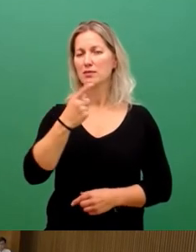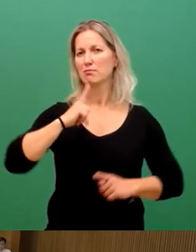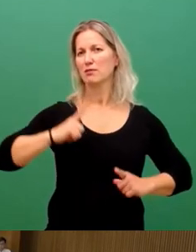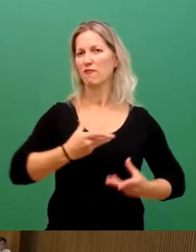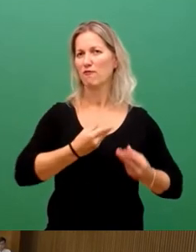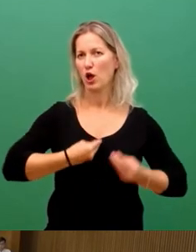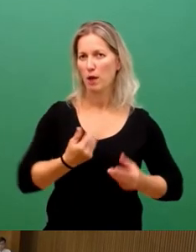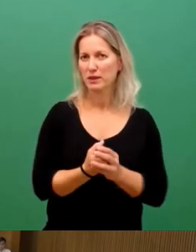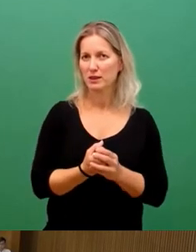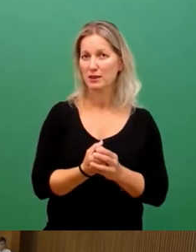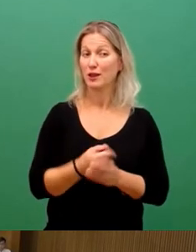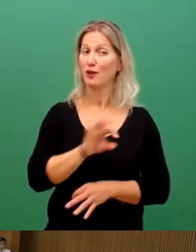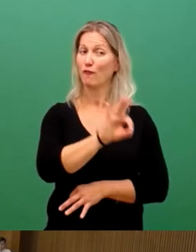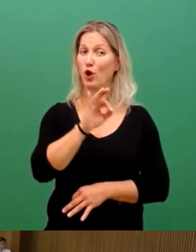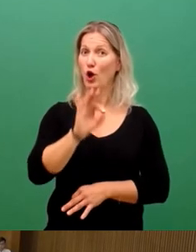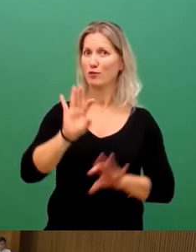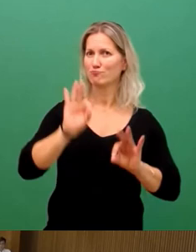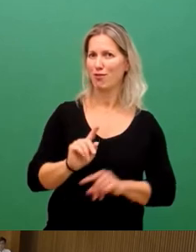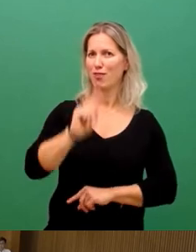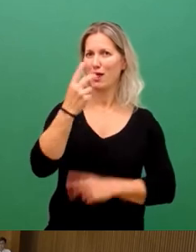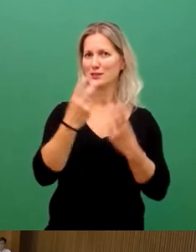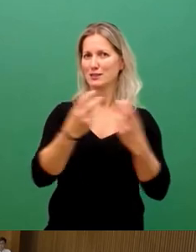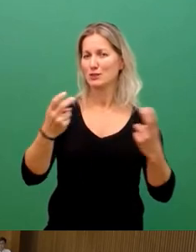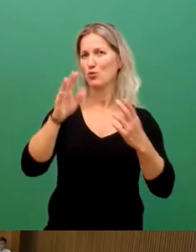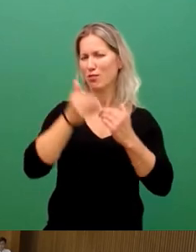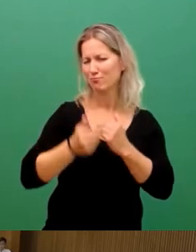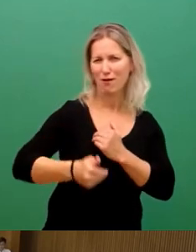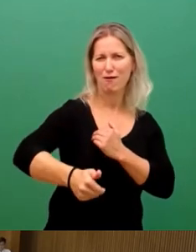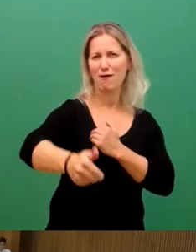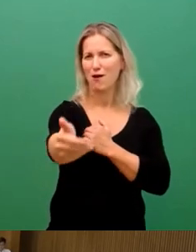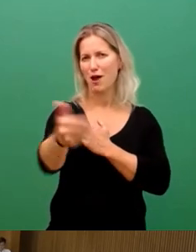gute erste Sitzung mit uns und natürlich dann noch viele weitere in Zukunft.